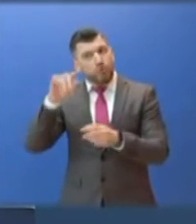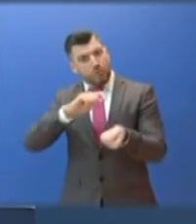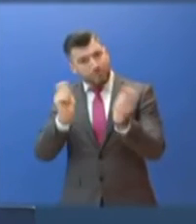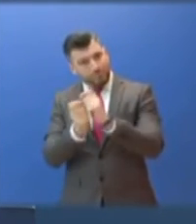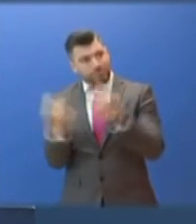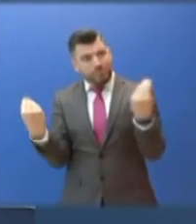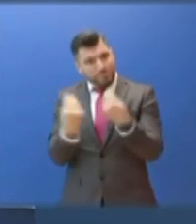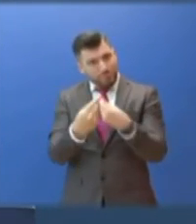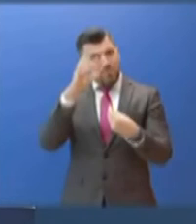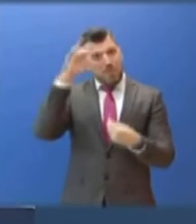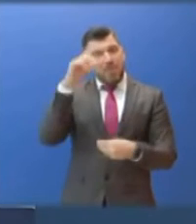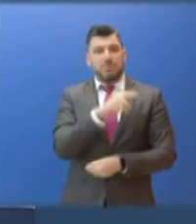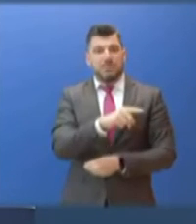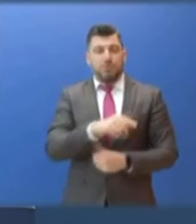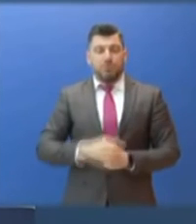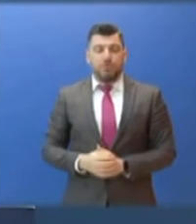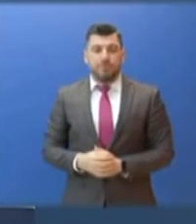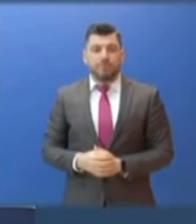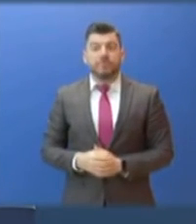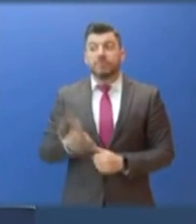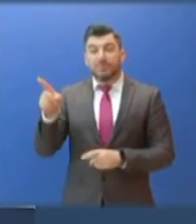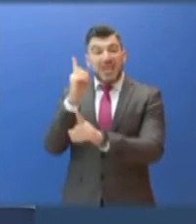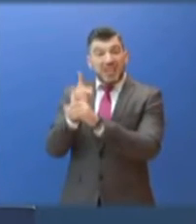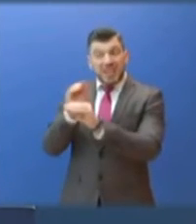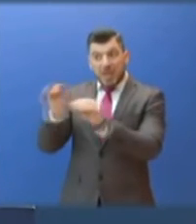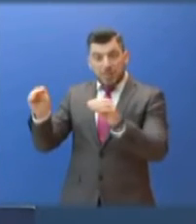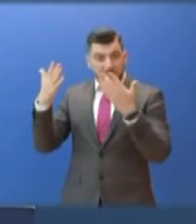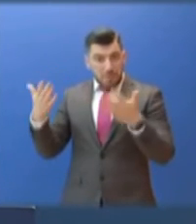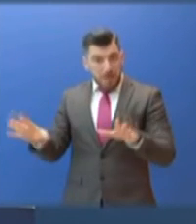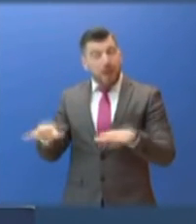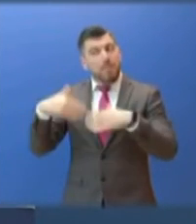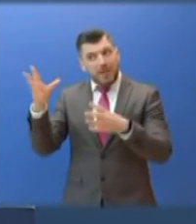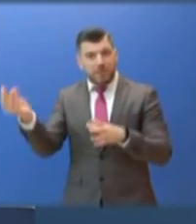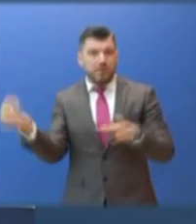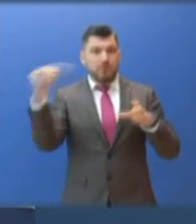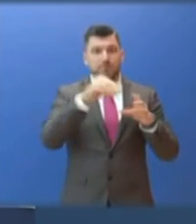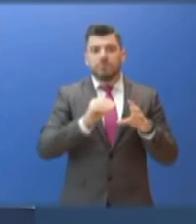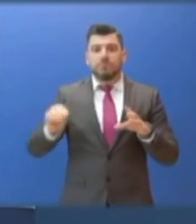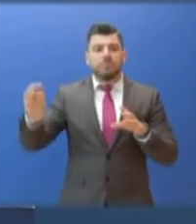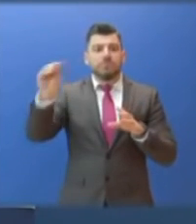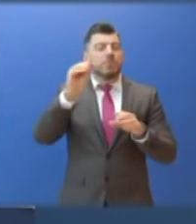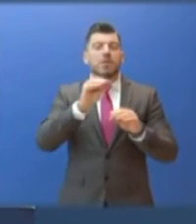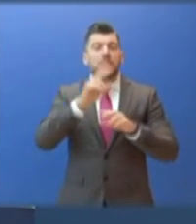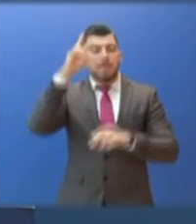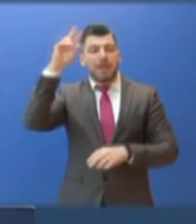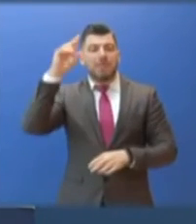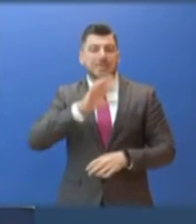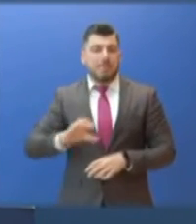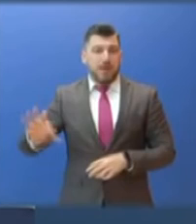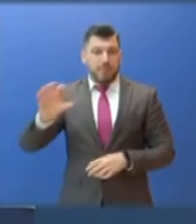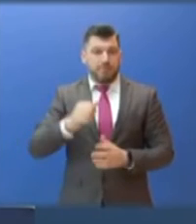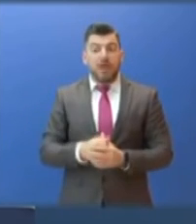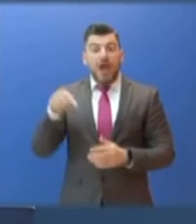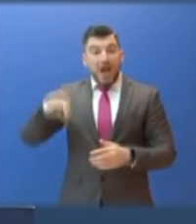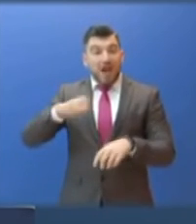την ολοκλήρωση της πολύ κρίσιμης όπως είπα αλλά και ειδικής εκπαίδευσής τους θα ενταχθούν στα πανεπιστήμια. Είναι η πρώτη φορά που υπάρχει ένα ολοκληρωμένο